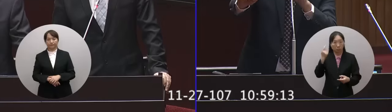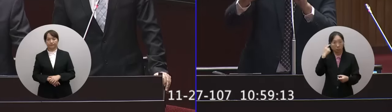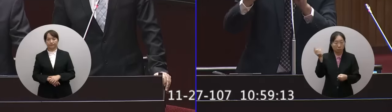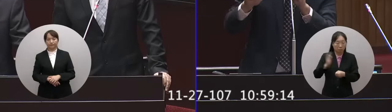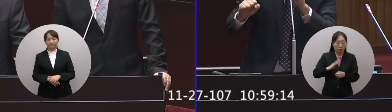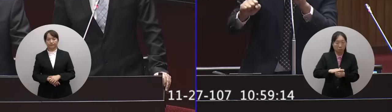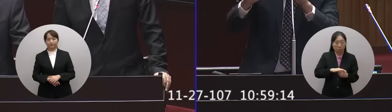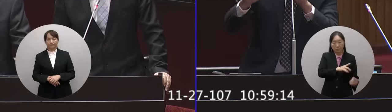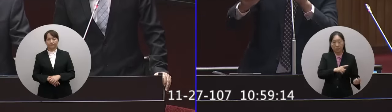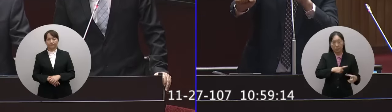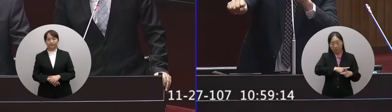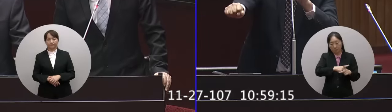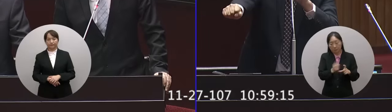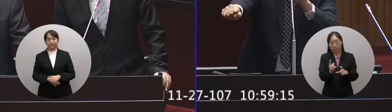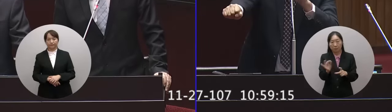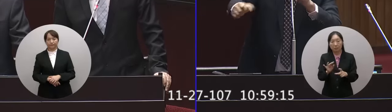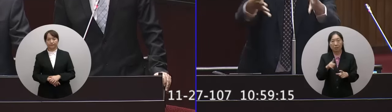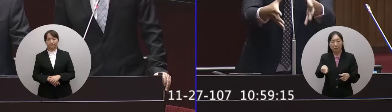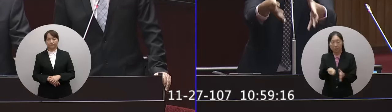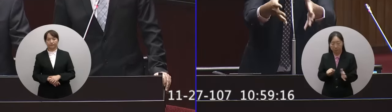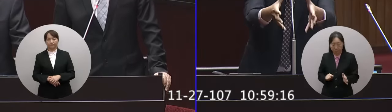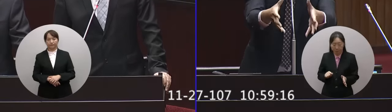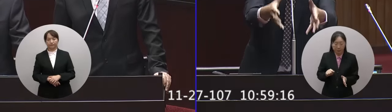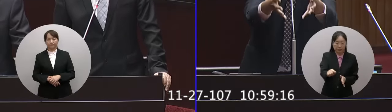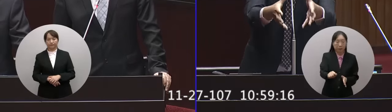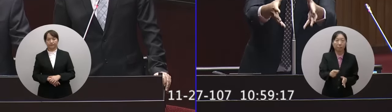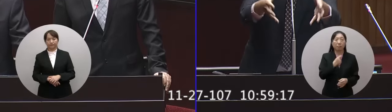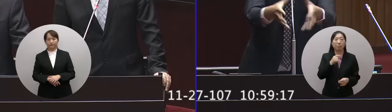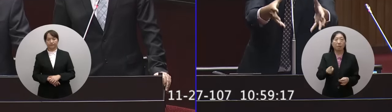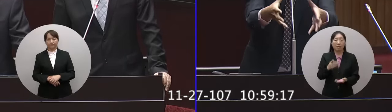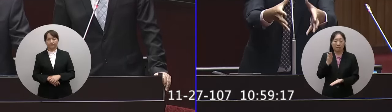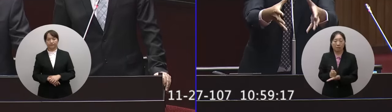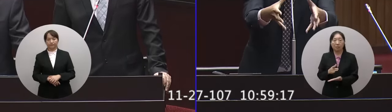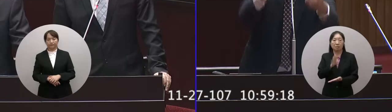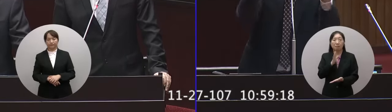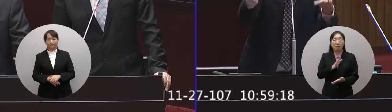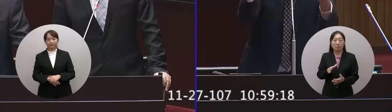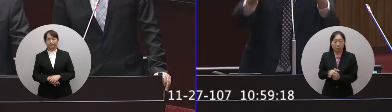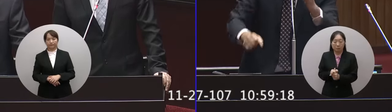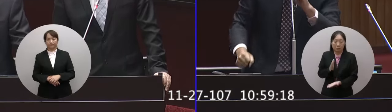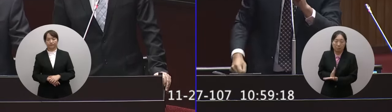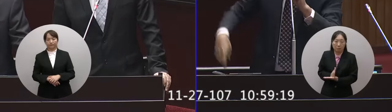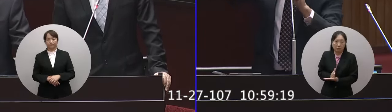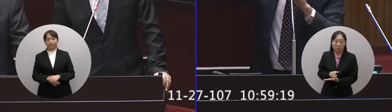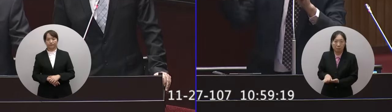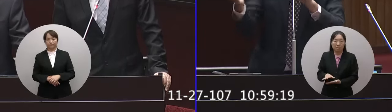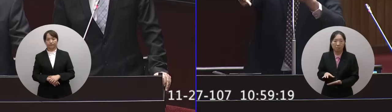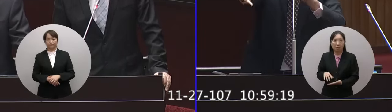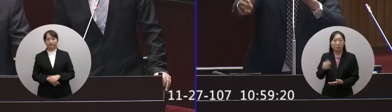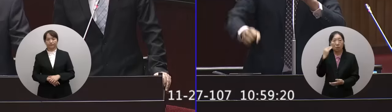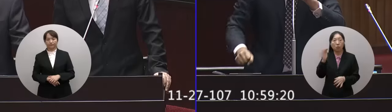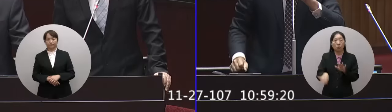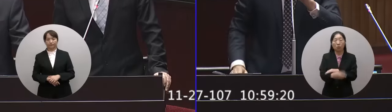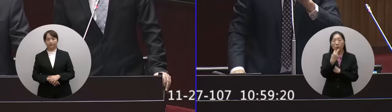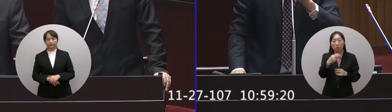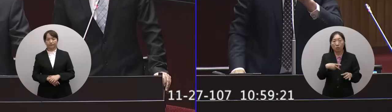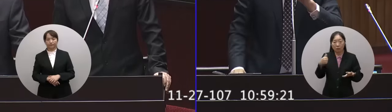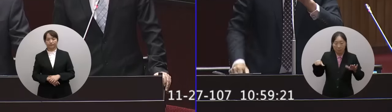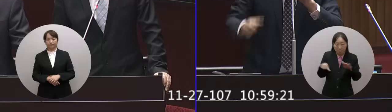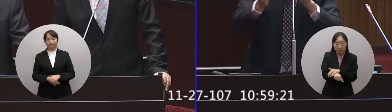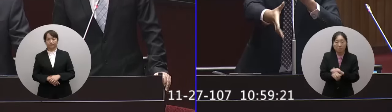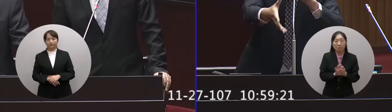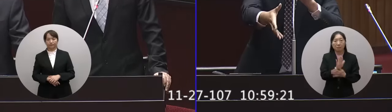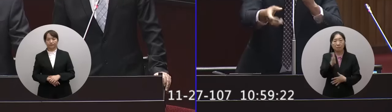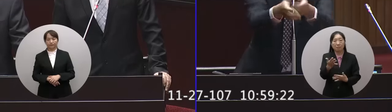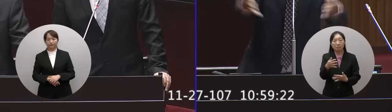充速度到100你把手要再往上拉因為煞車是屬於煞住的狀態但是當空氣一進去了以後